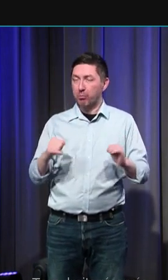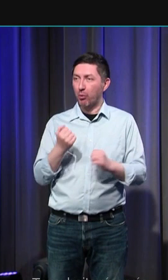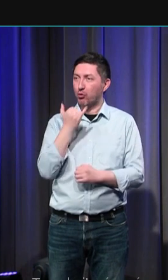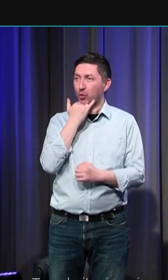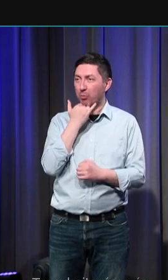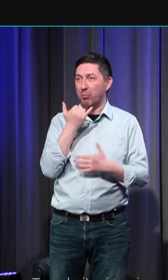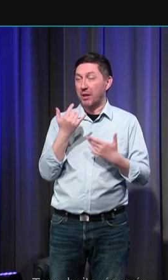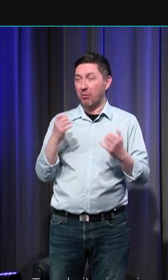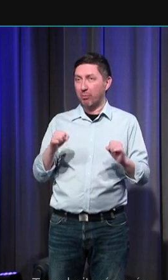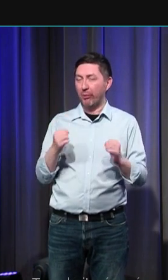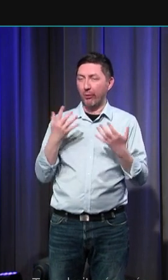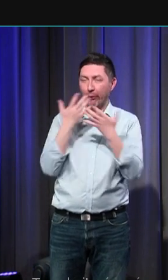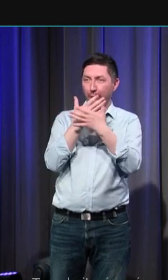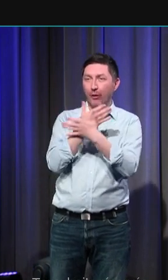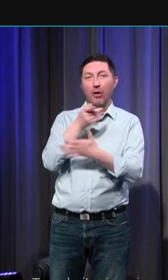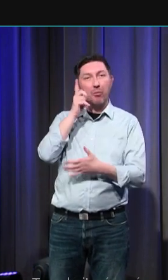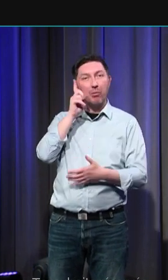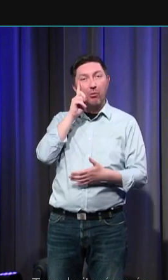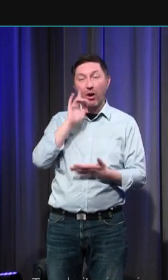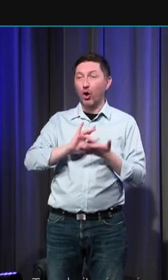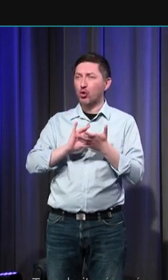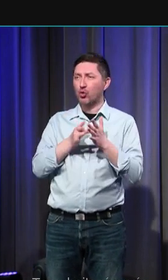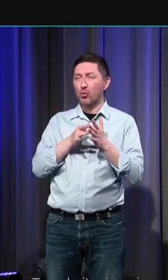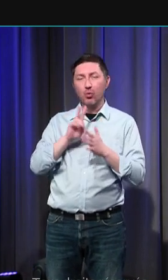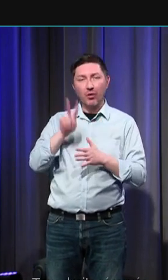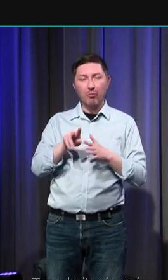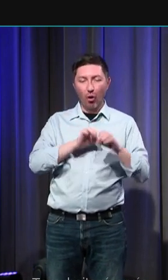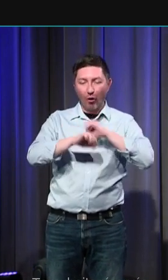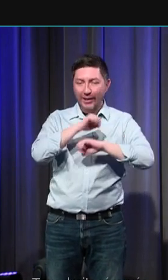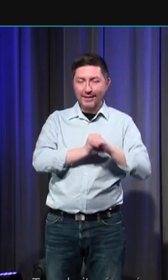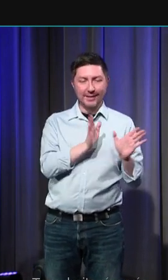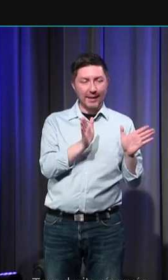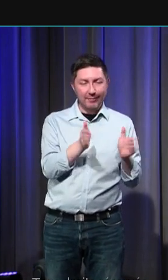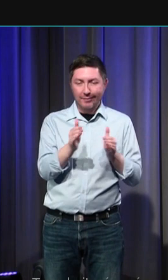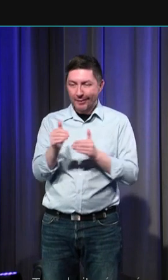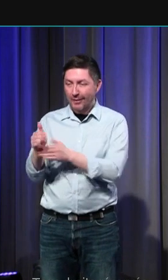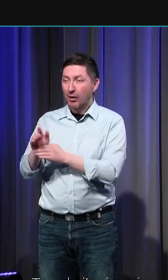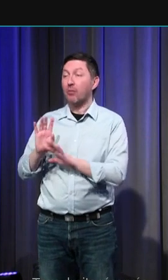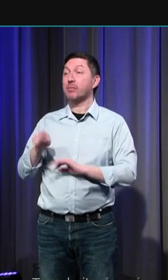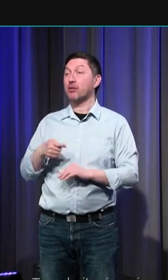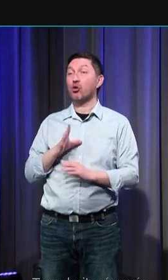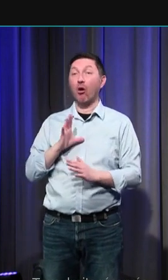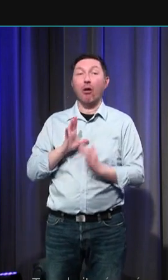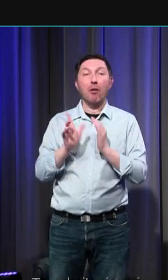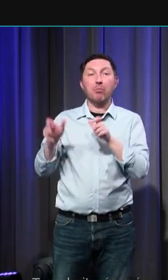la communication émotionnelle ne pas croire que tout est parfaitement structuré et qu'il n'y a pas de jeu bien sûr au contraire c'est même